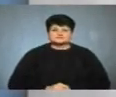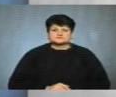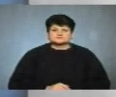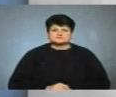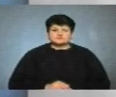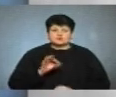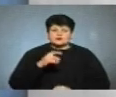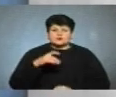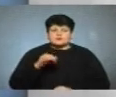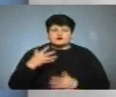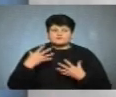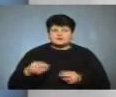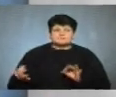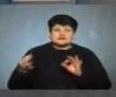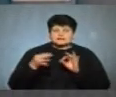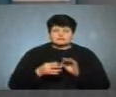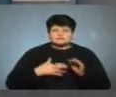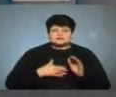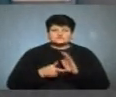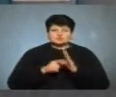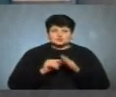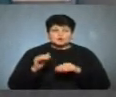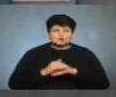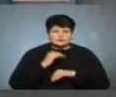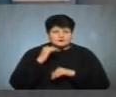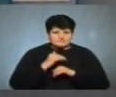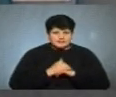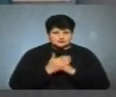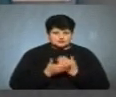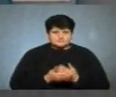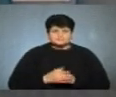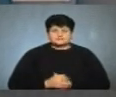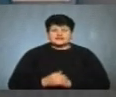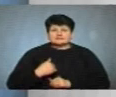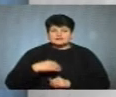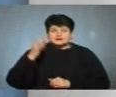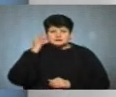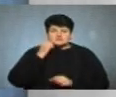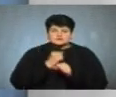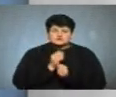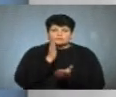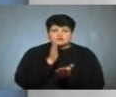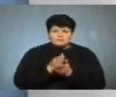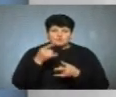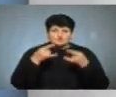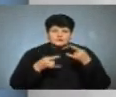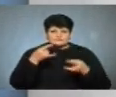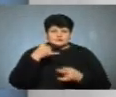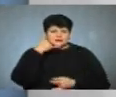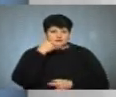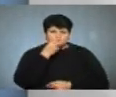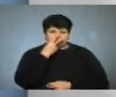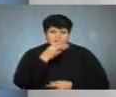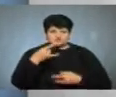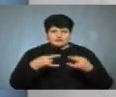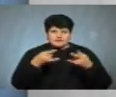Оля Хома вже приєдналася до нашої студії. Доброго вечора. Доброго вечора. Я нагадаю, ми працюємо у прямому ефірі, телефон студії бачите на